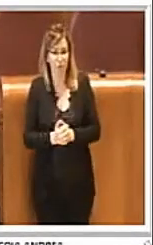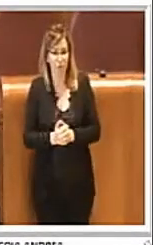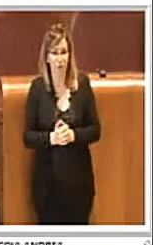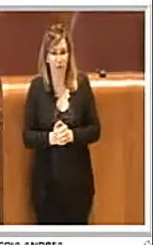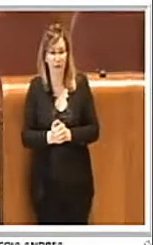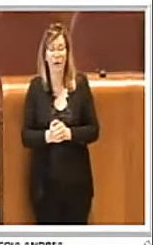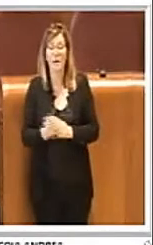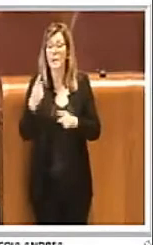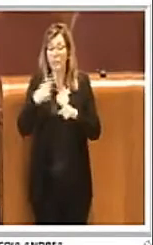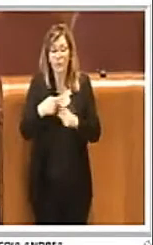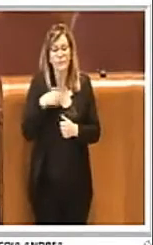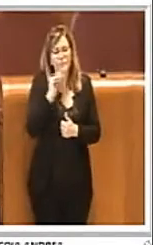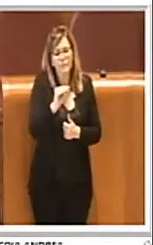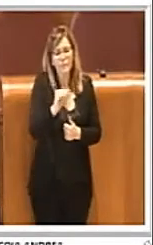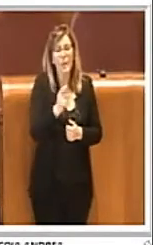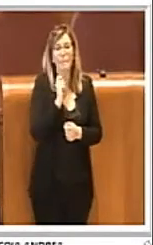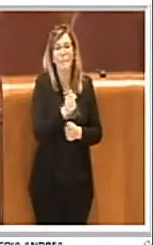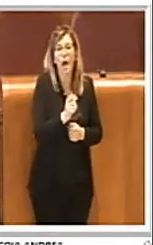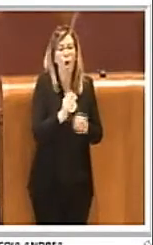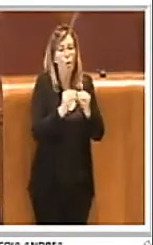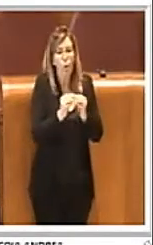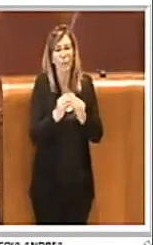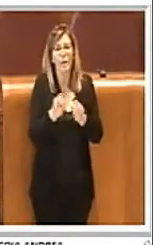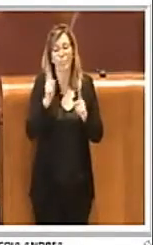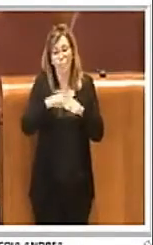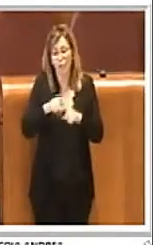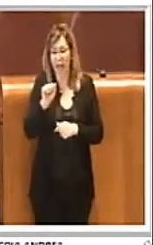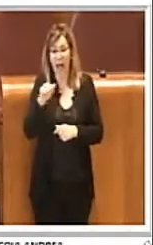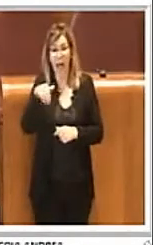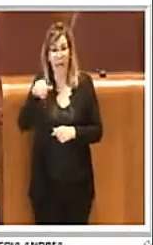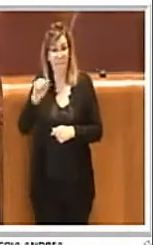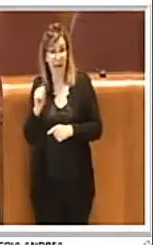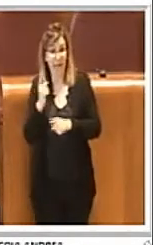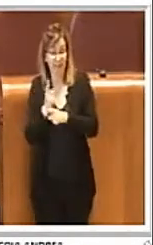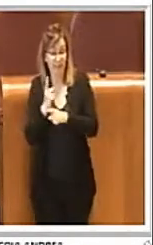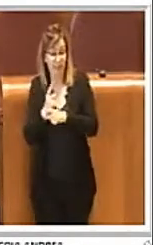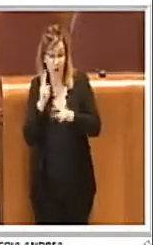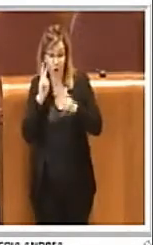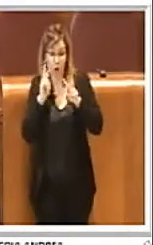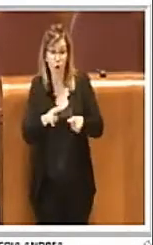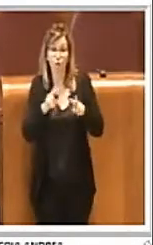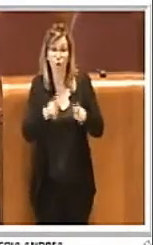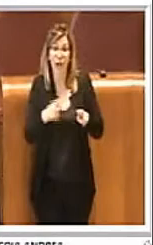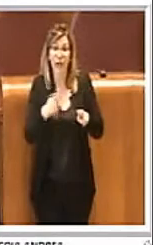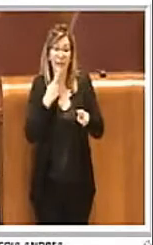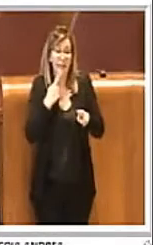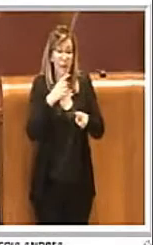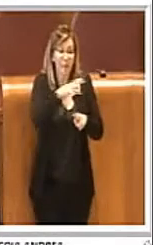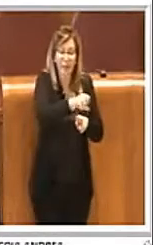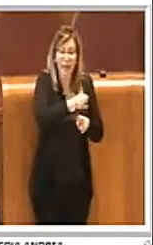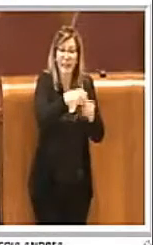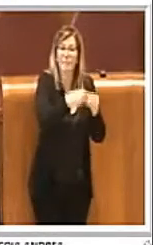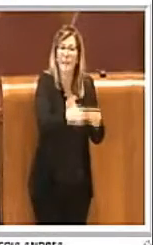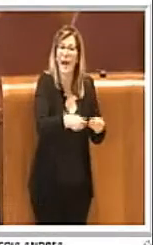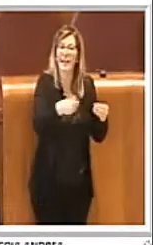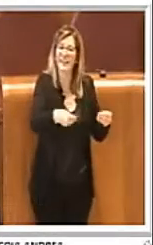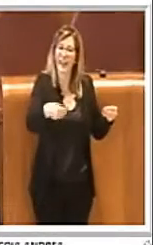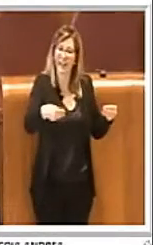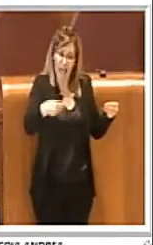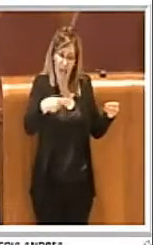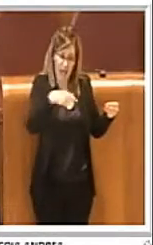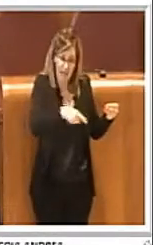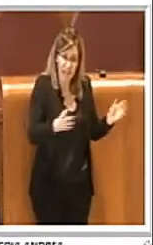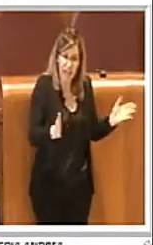poi, un pagamento basato sui controlli di AMA anche presso i soggetti che raccolgono i materiali, che il numero di